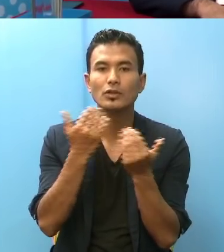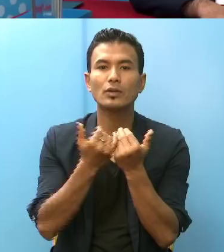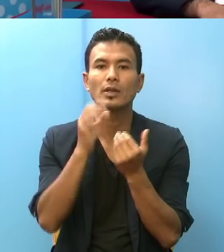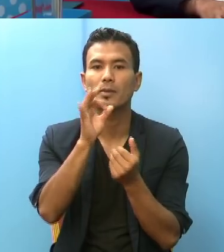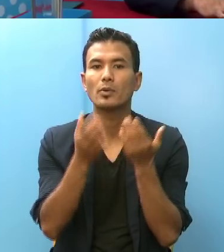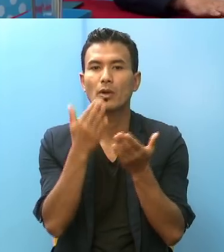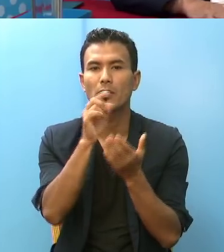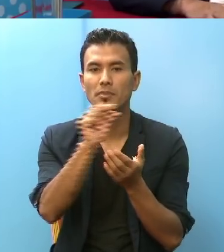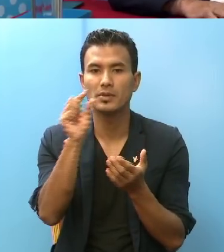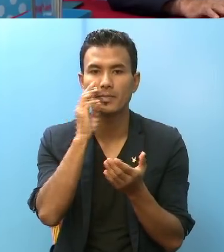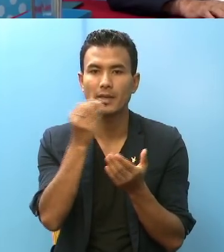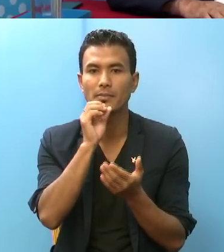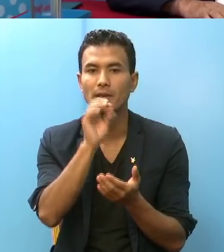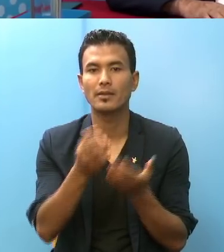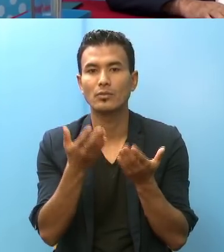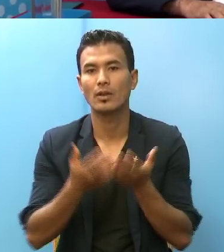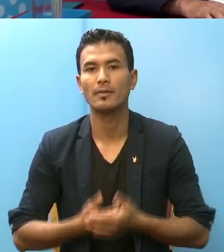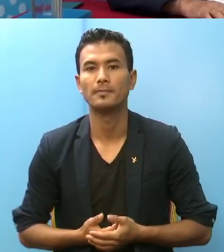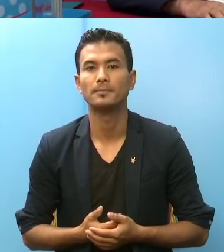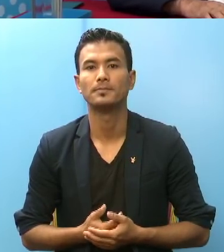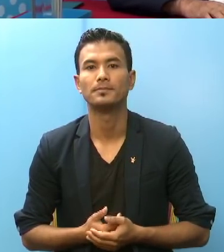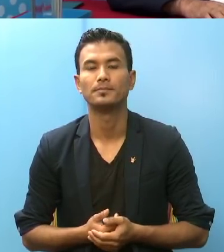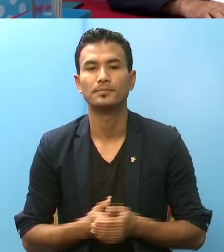चा इसको बारे मा केई बताए दिनों चा की